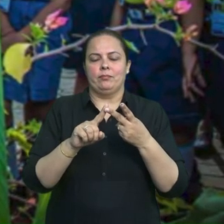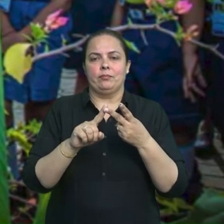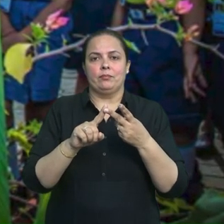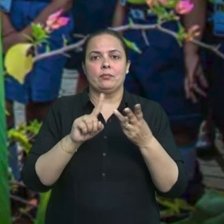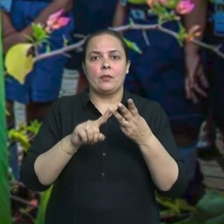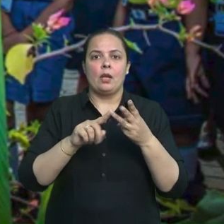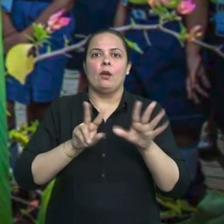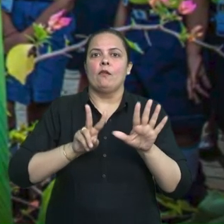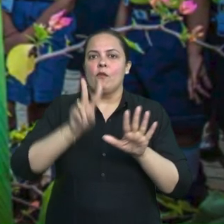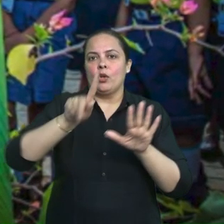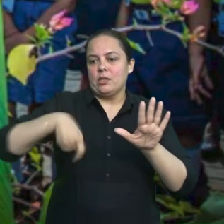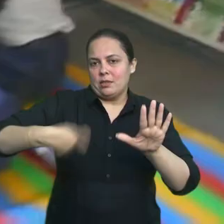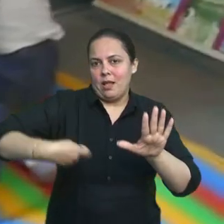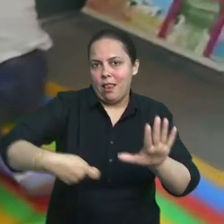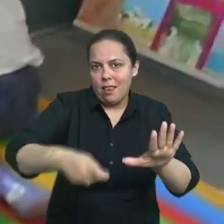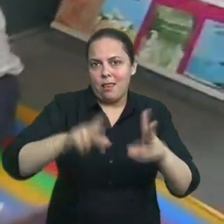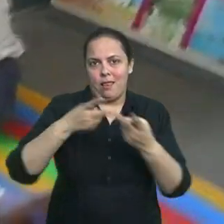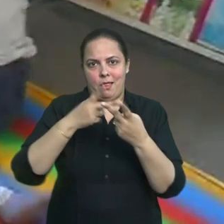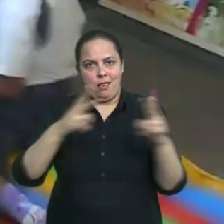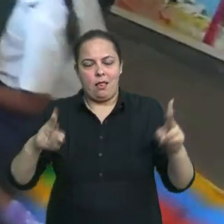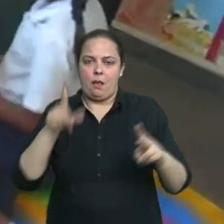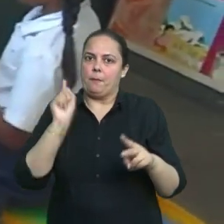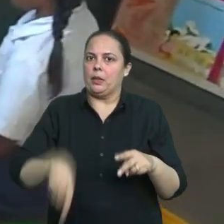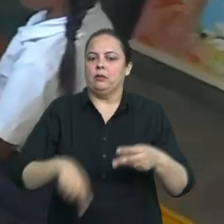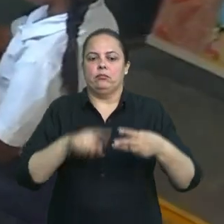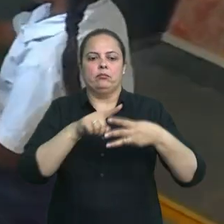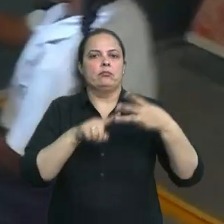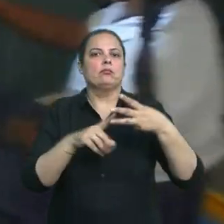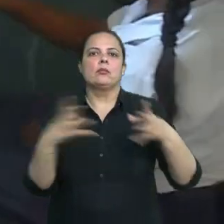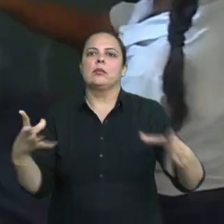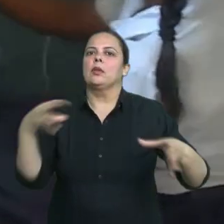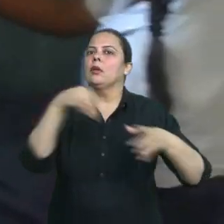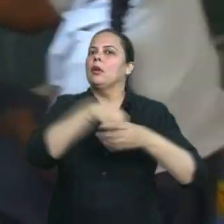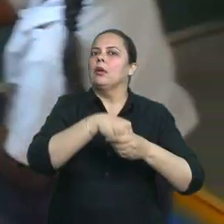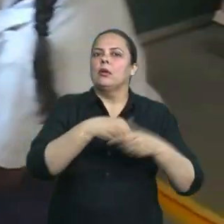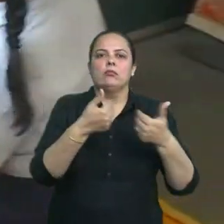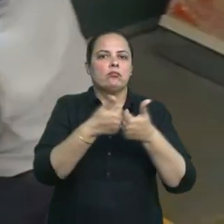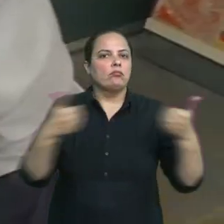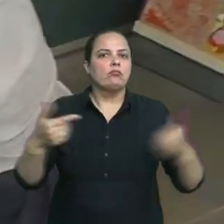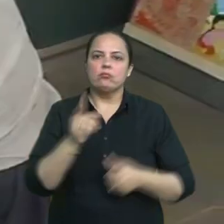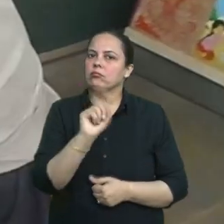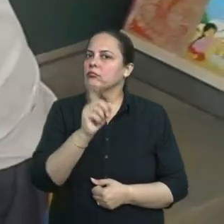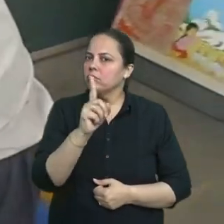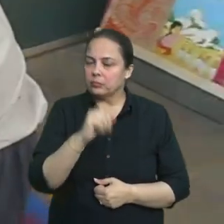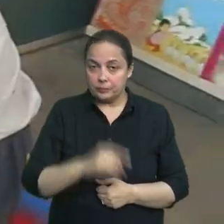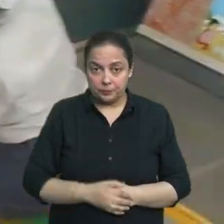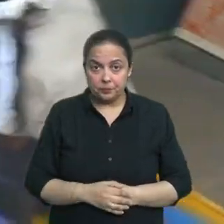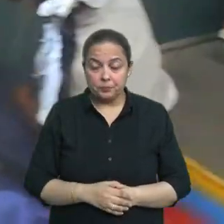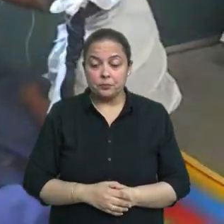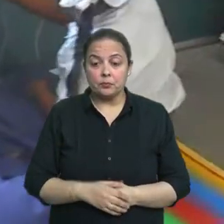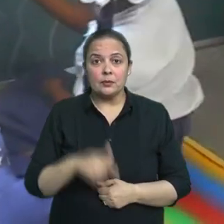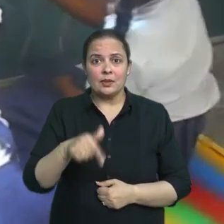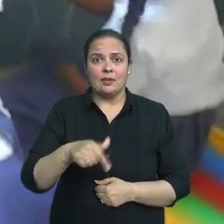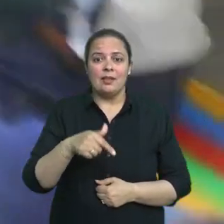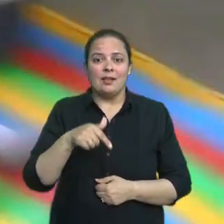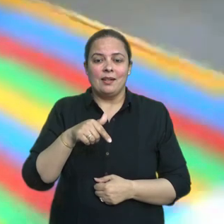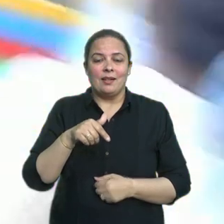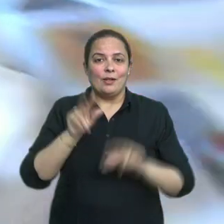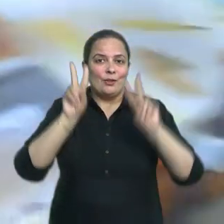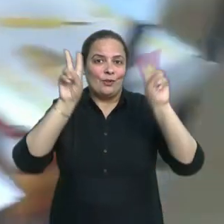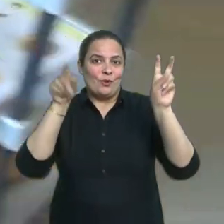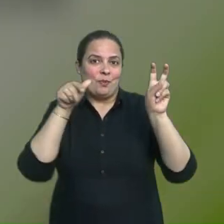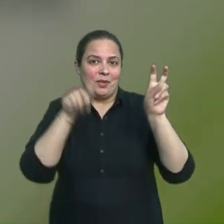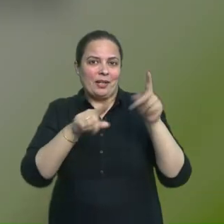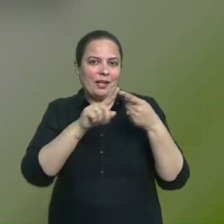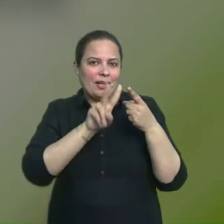और समता एवं समाविशी शिक्षा को भी आसपास की दुनिया आसानी से संभोधित किया जा सकता है।